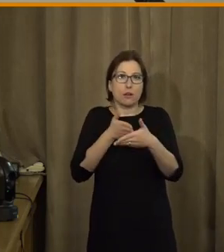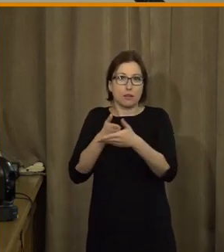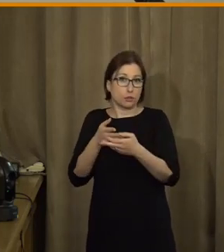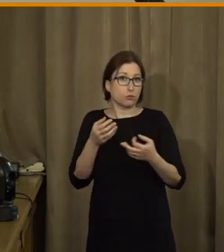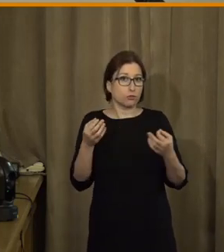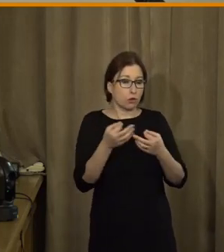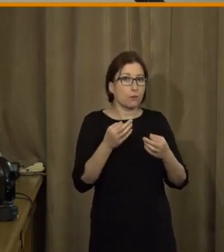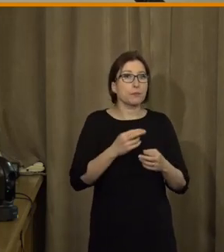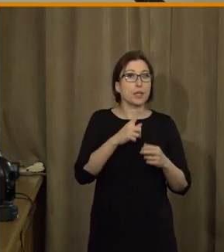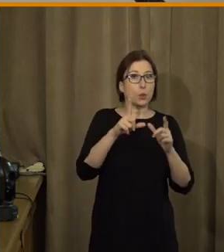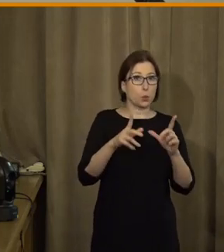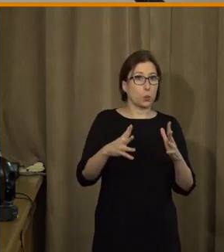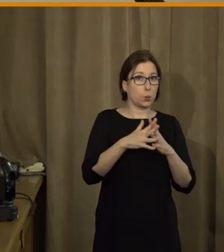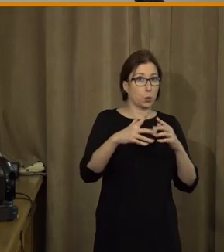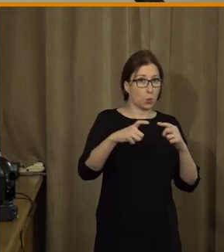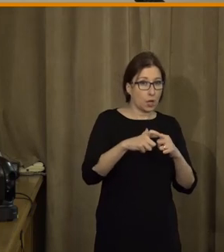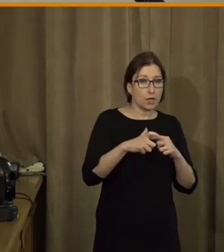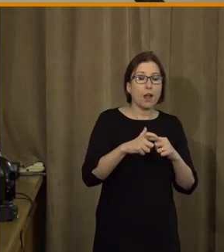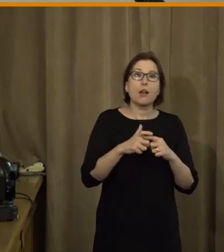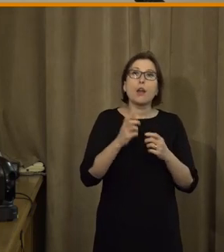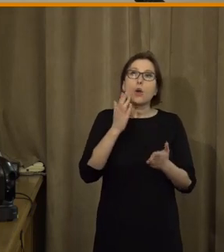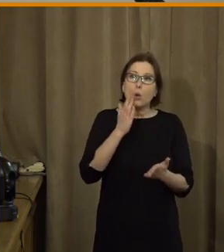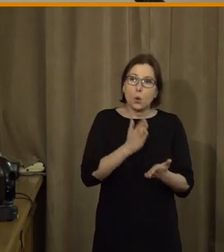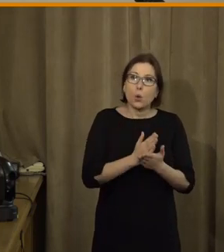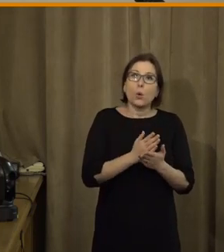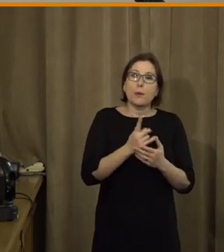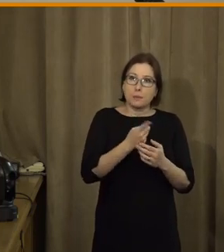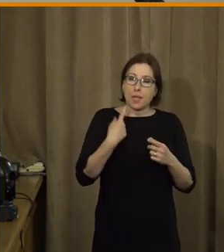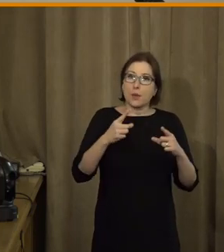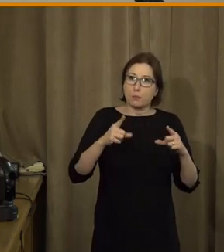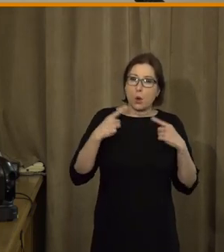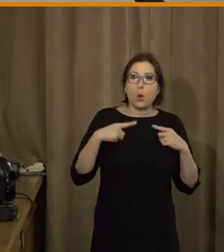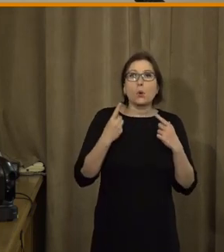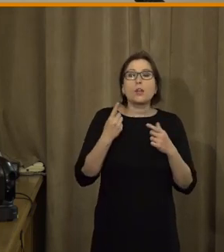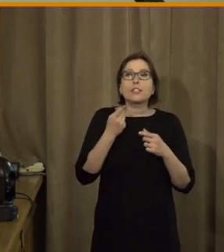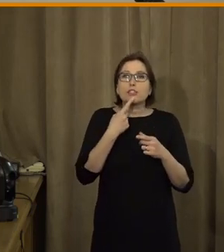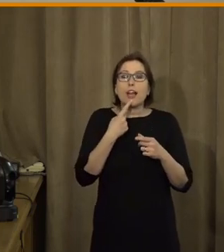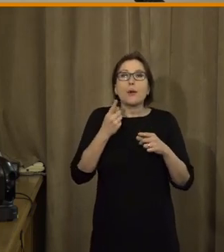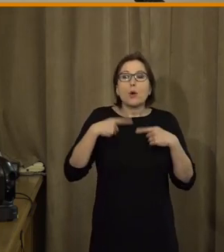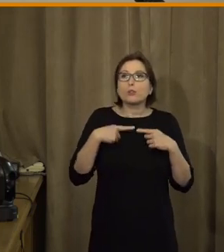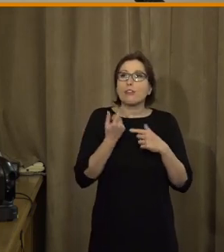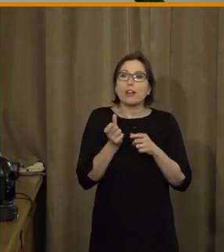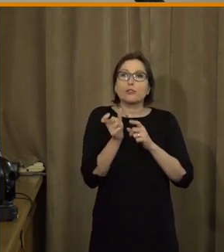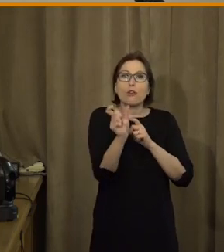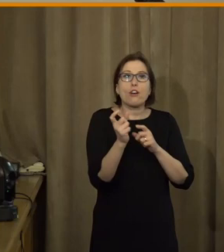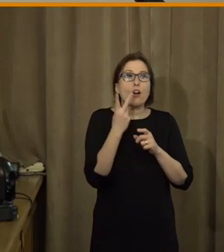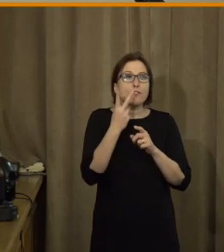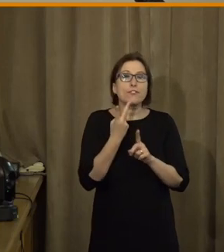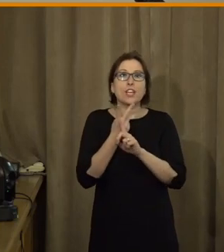v Jure se rozhodli, že budeme spíše používat pojem digitální vyloučování, protože je to